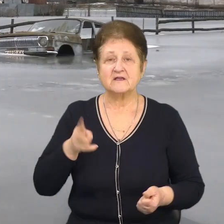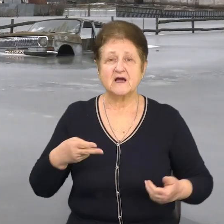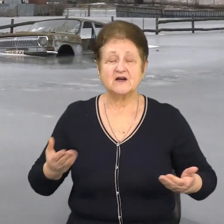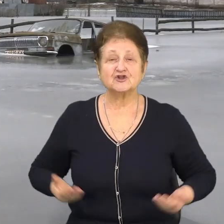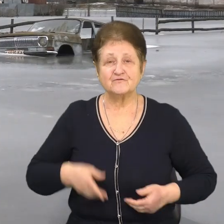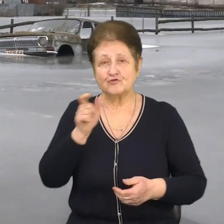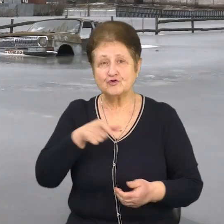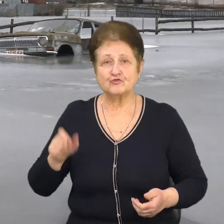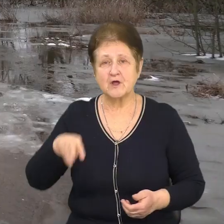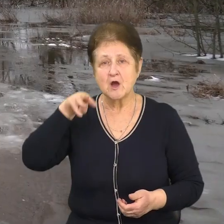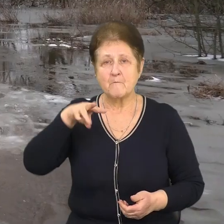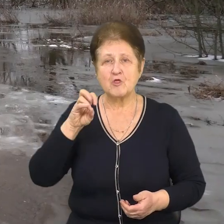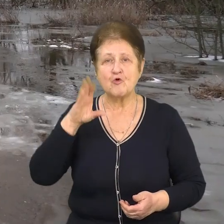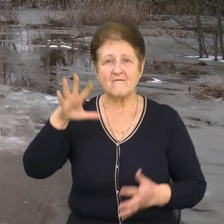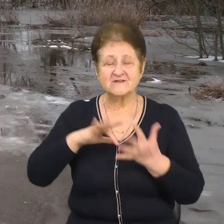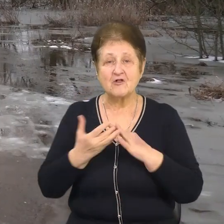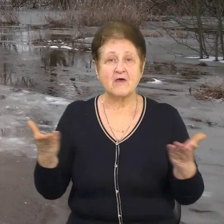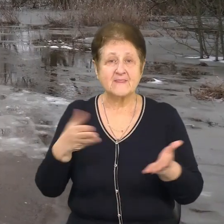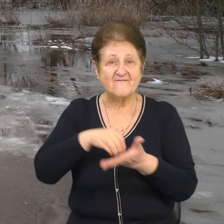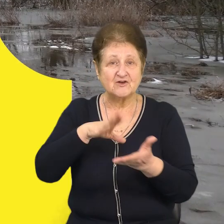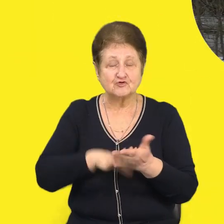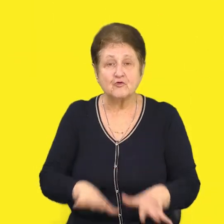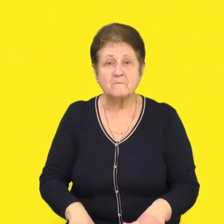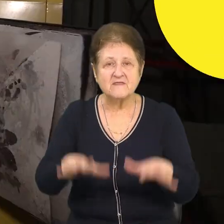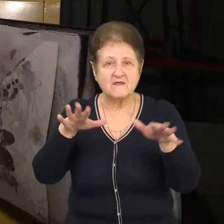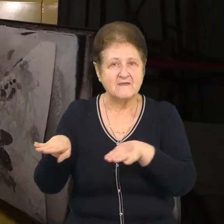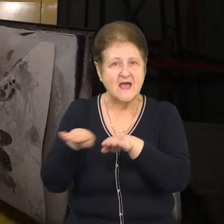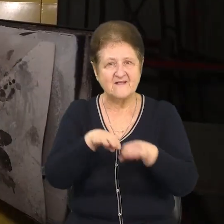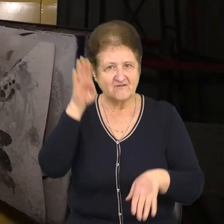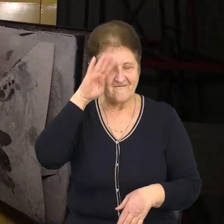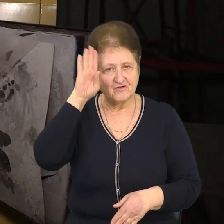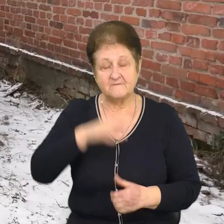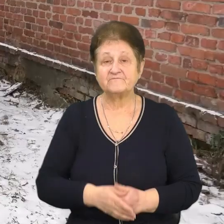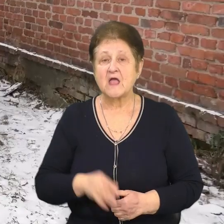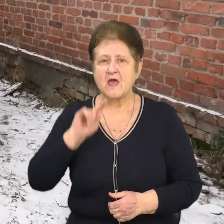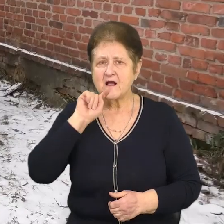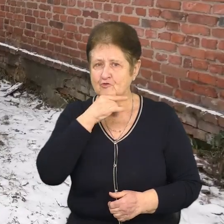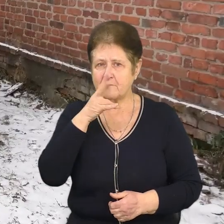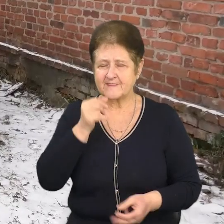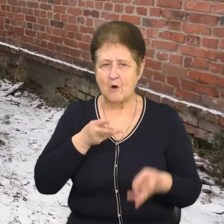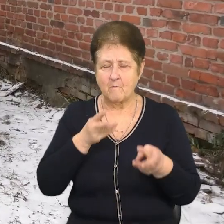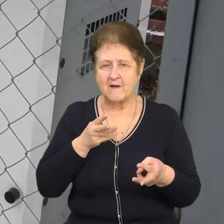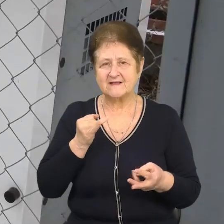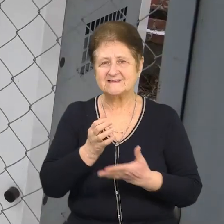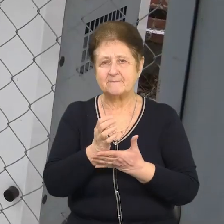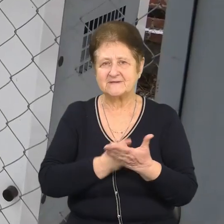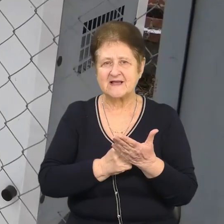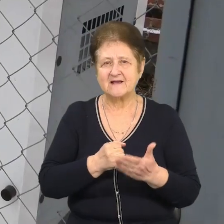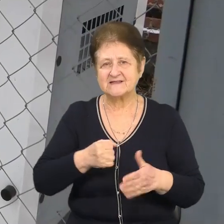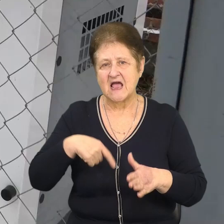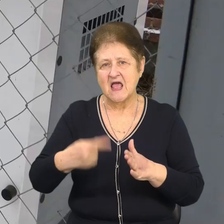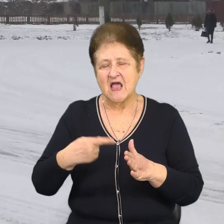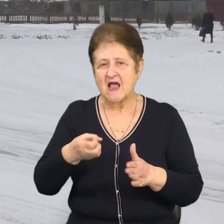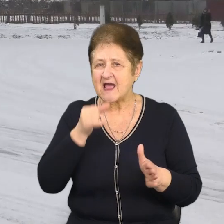щодня фіксують підняття рівня води в Дніпрі. Економлять на опаленні і запасаються генераторами, як